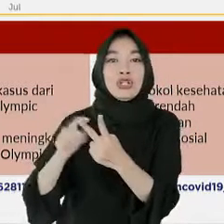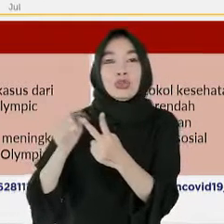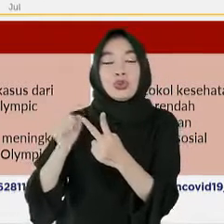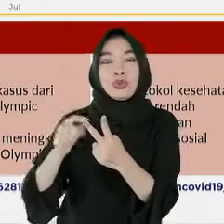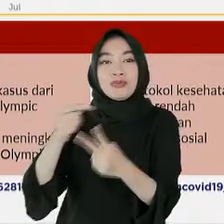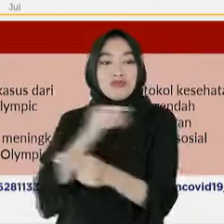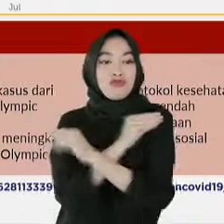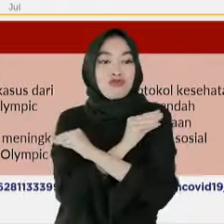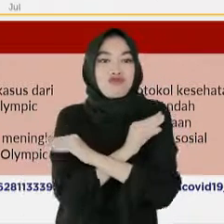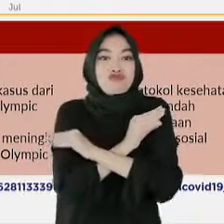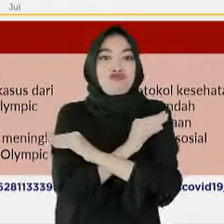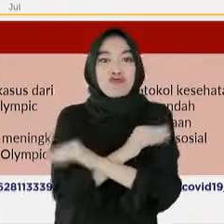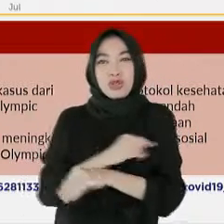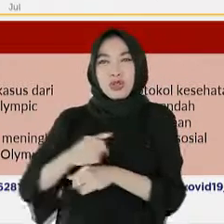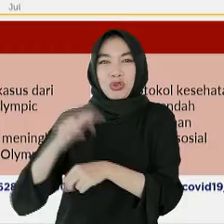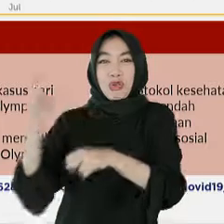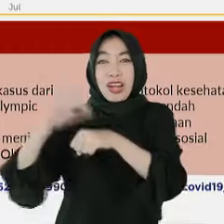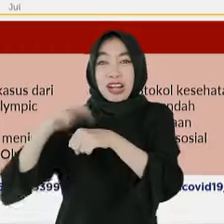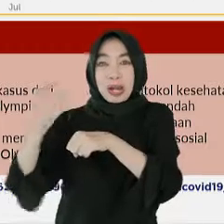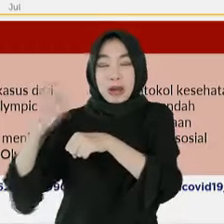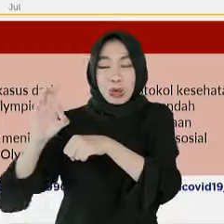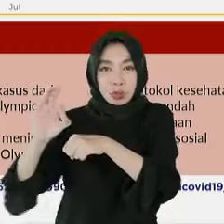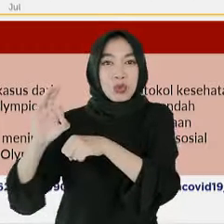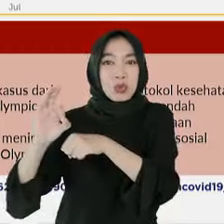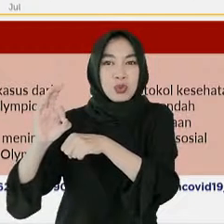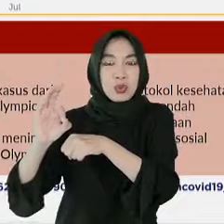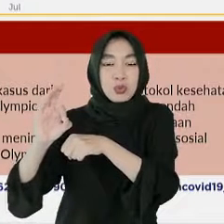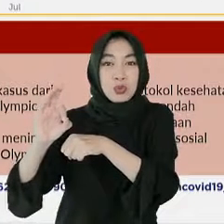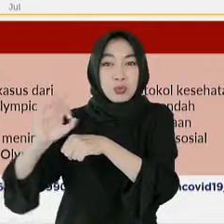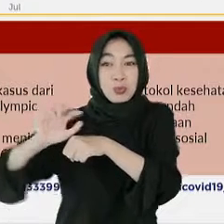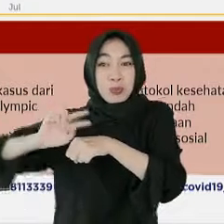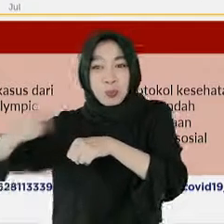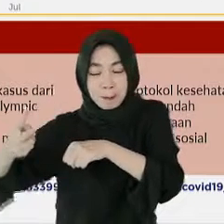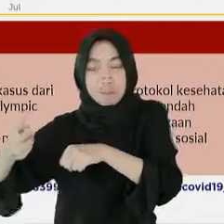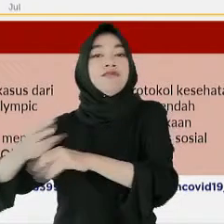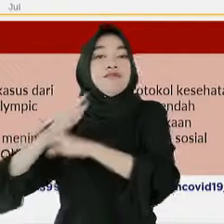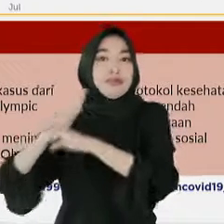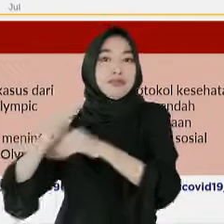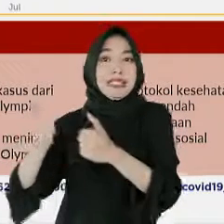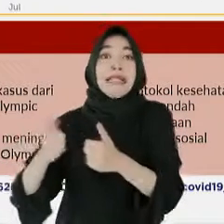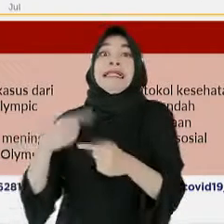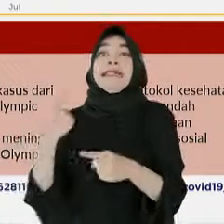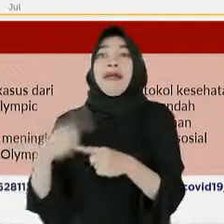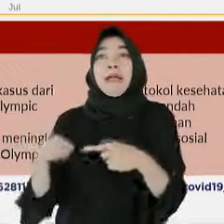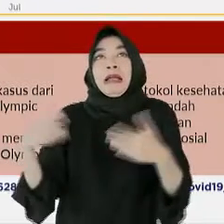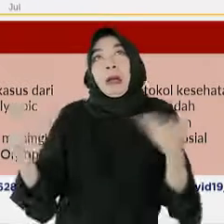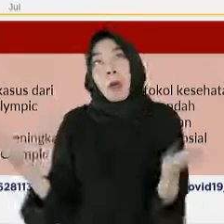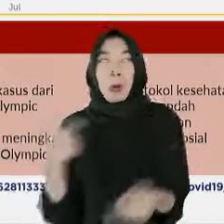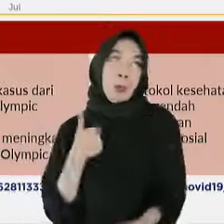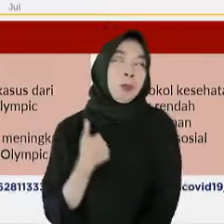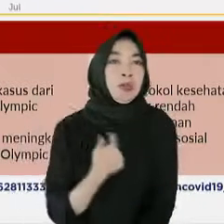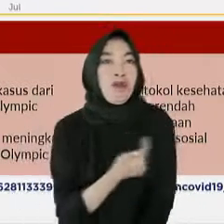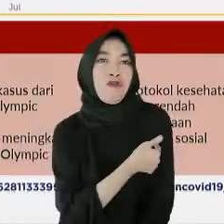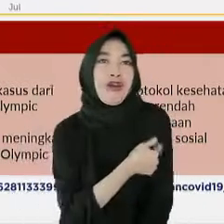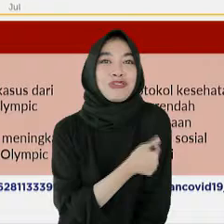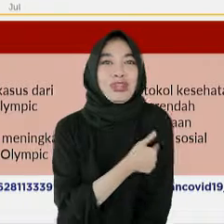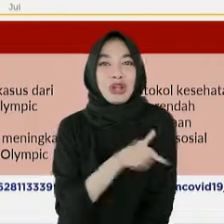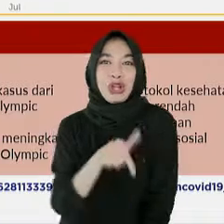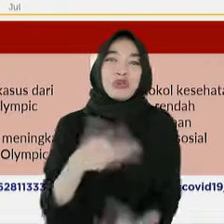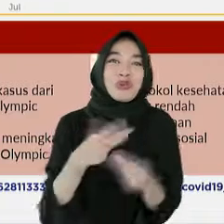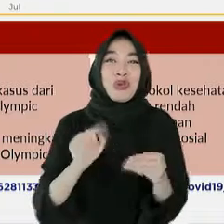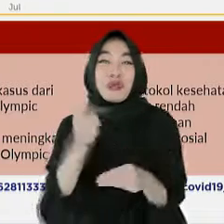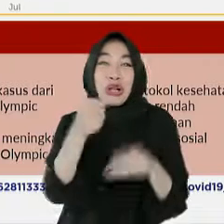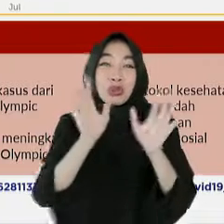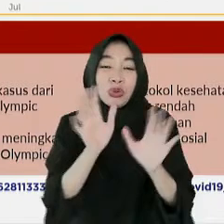terbentuknya varian baru lebih kecil. Namun tentu saja, vaksin tidak dapat menjadi satu-satunya tameng kita